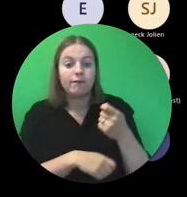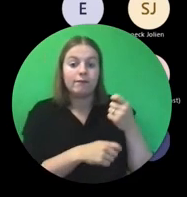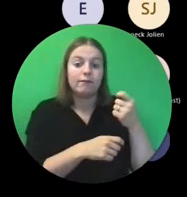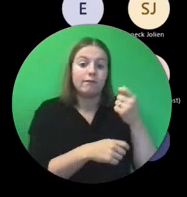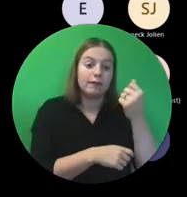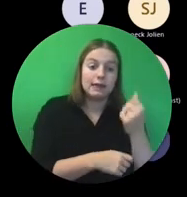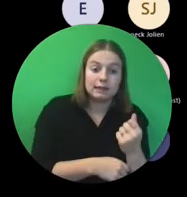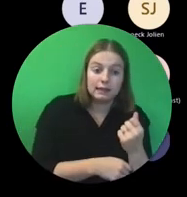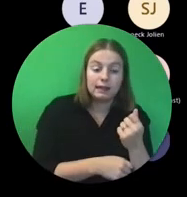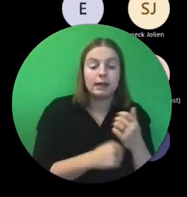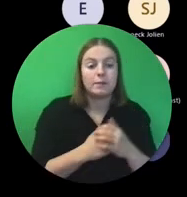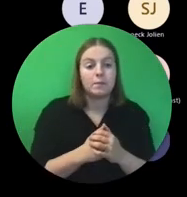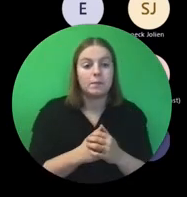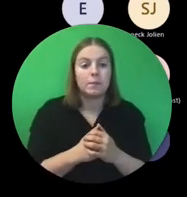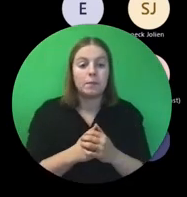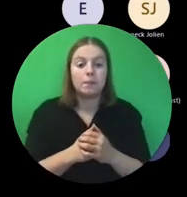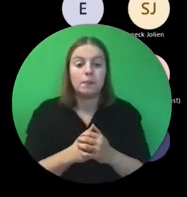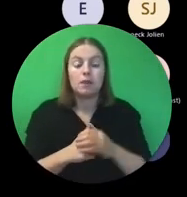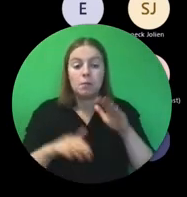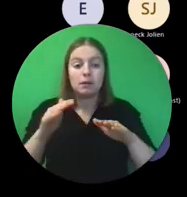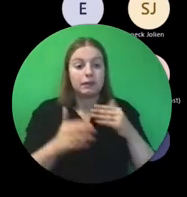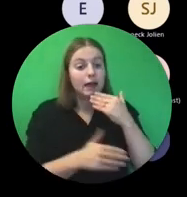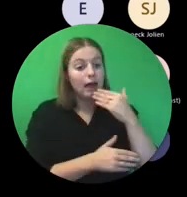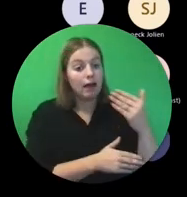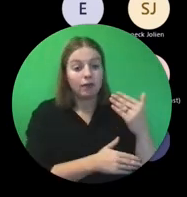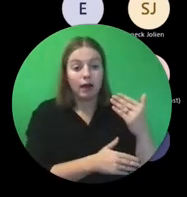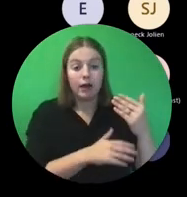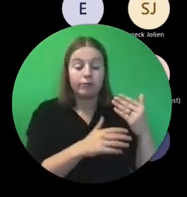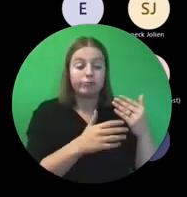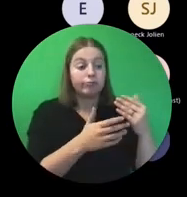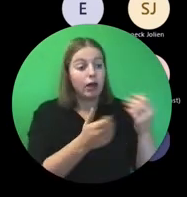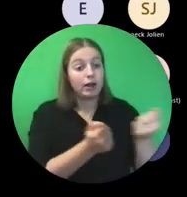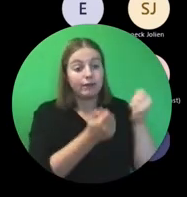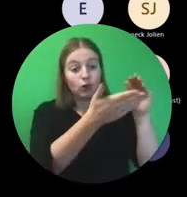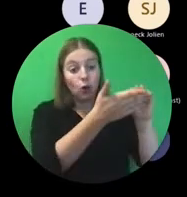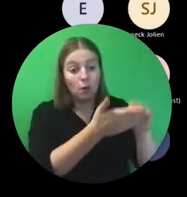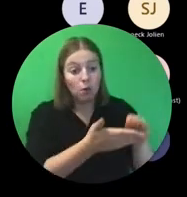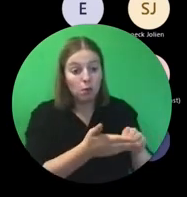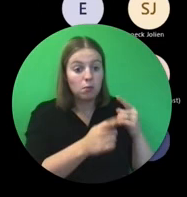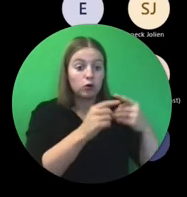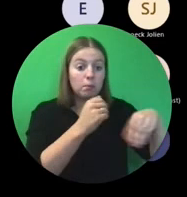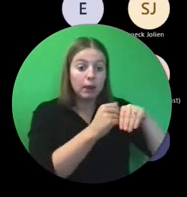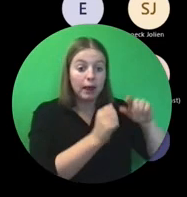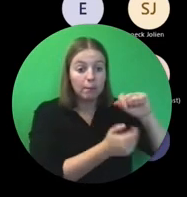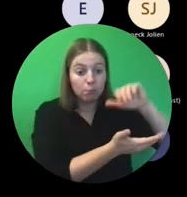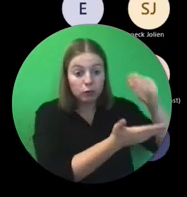Het kan zijn dat je, je hebt in je aanvraag activiteiten geschat met daar een budget bij.